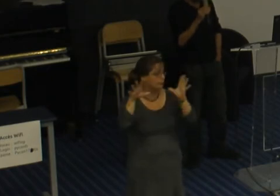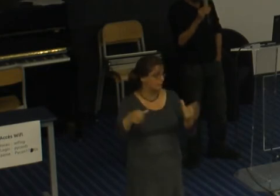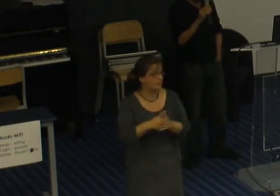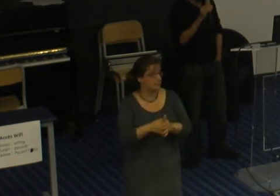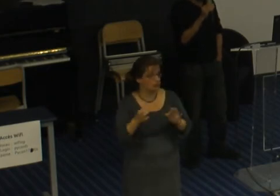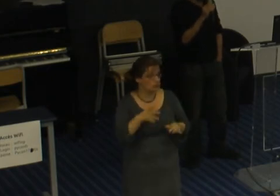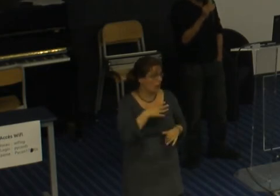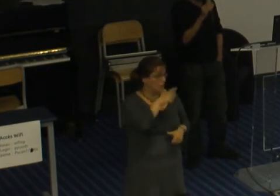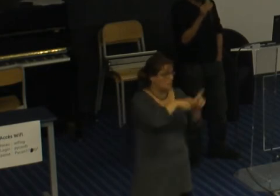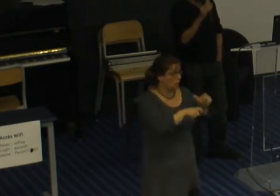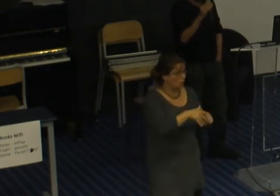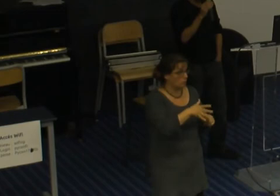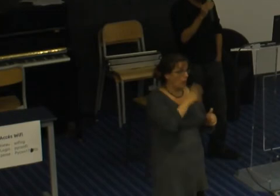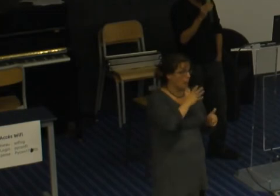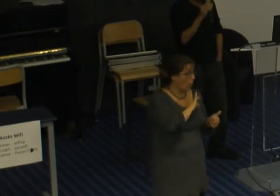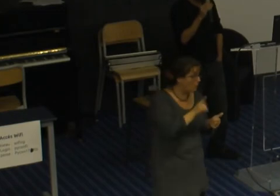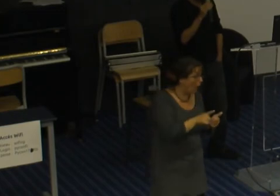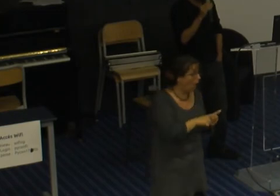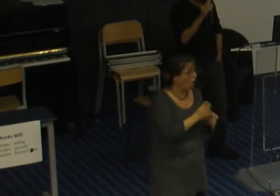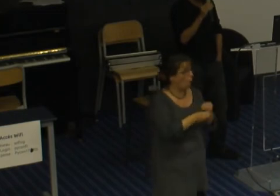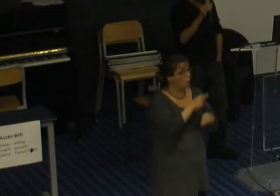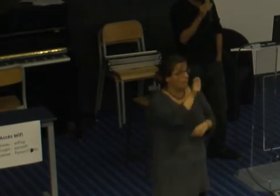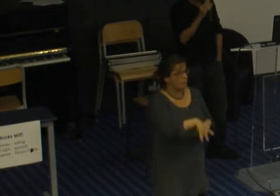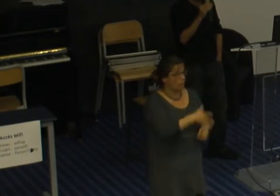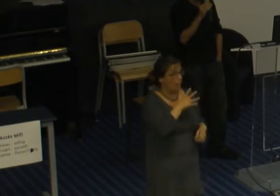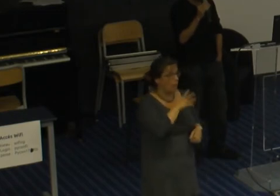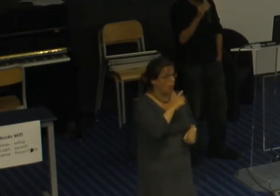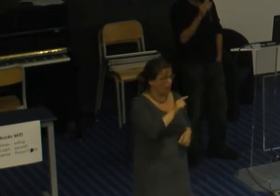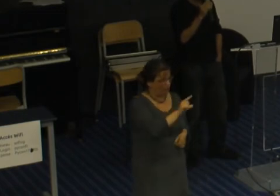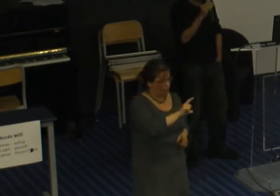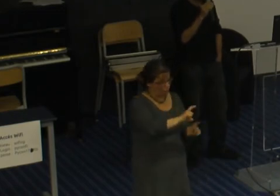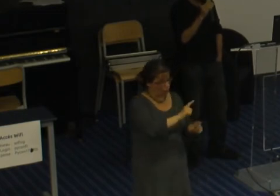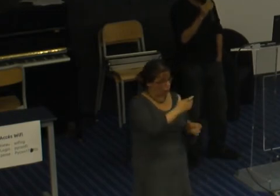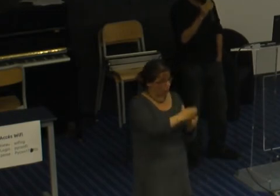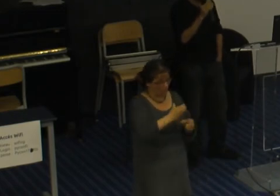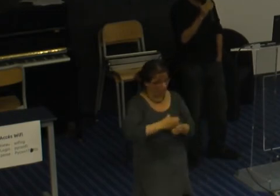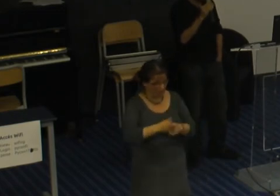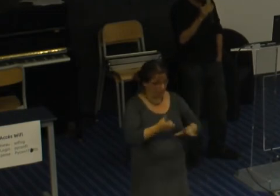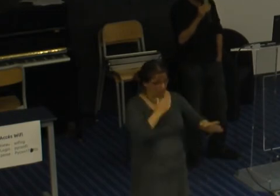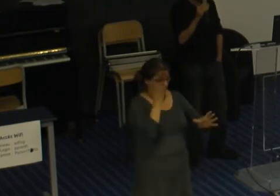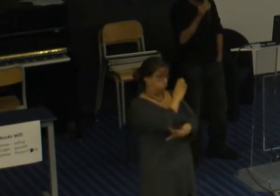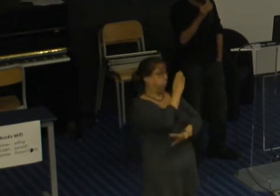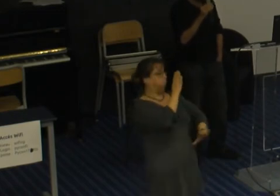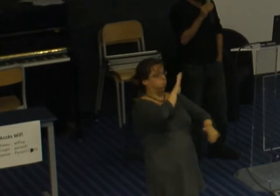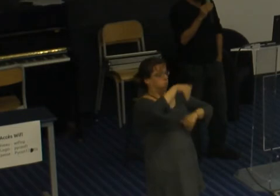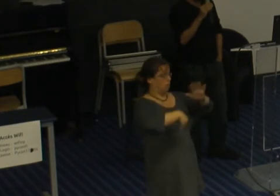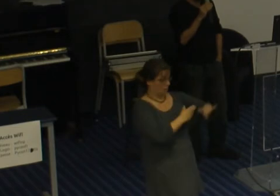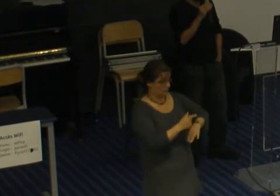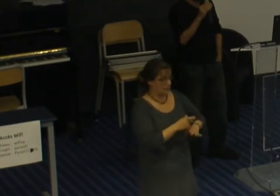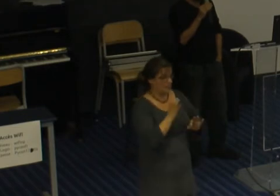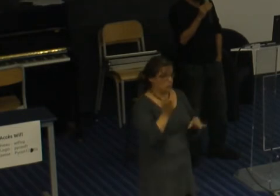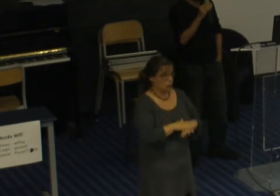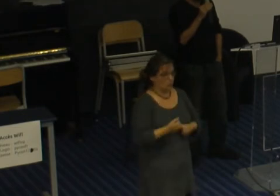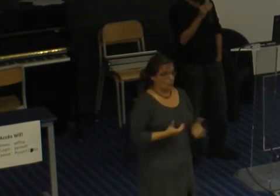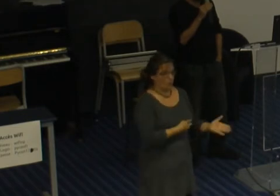mal mais du coup certains trouvent ça drôle ou normal mais du coup il a des gens qui se sont mal à l'aise quand vous travaillez dans un